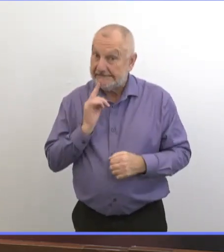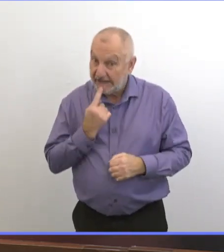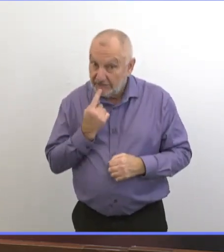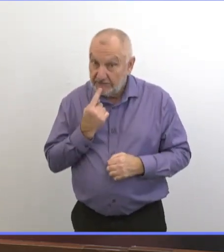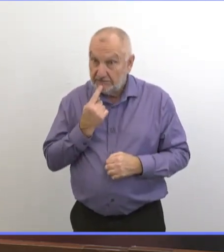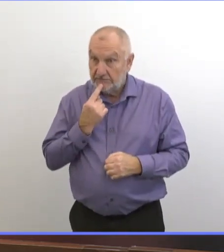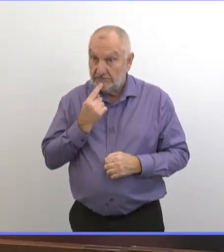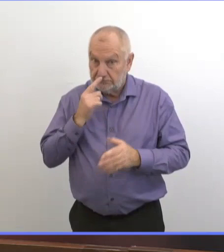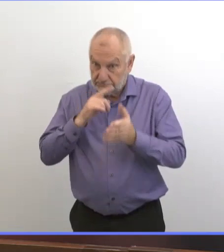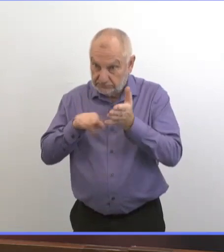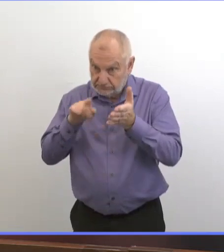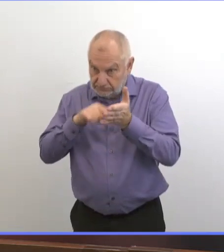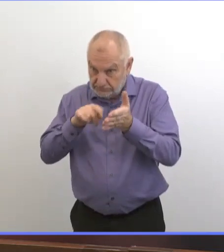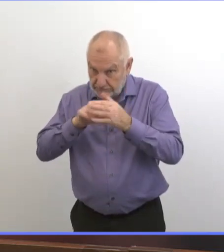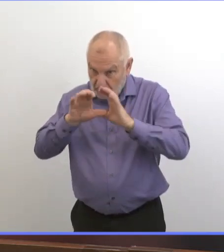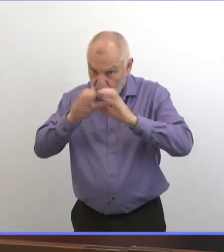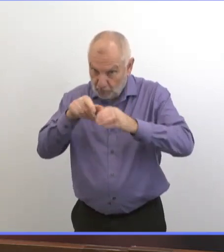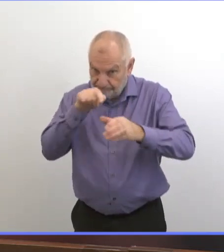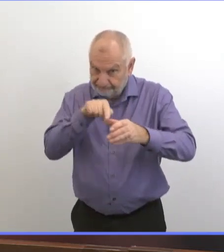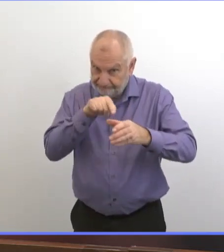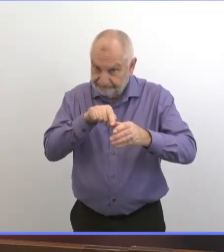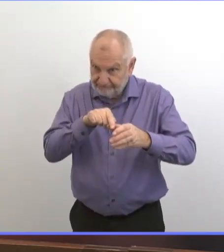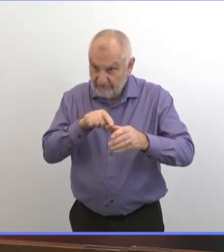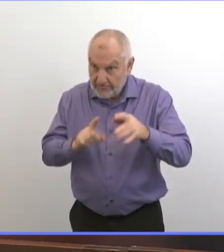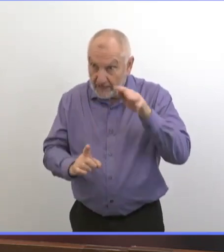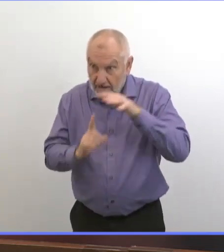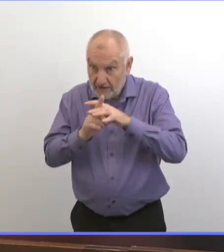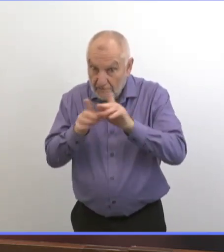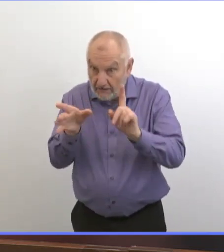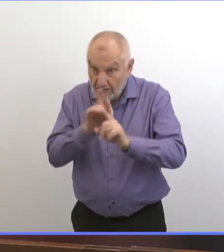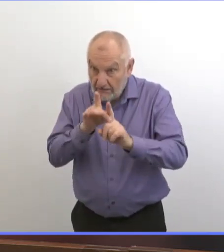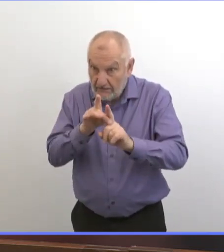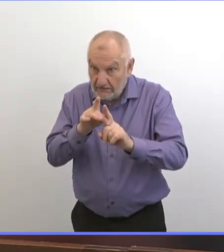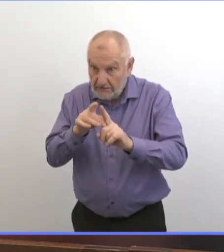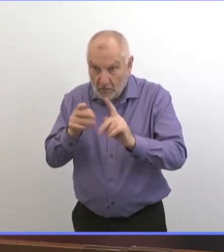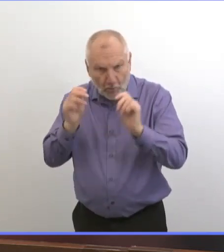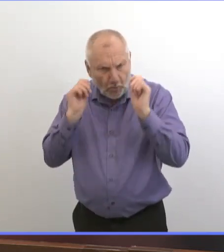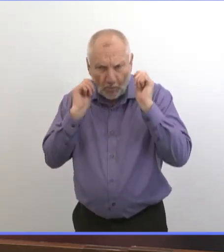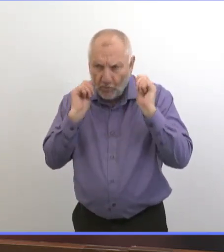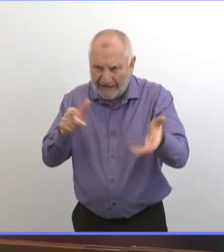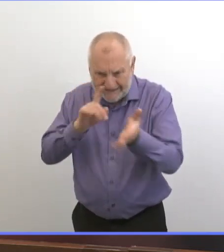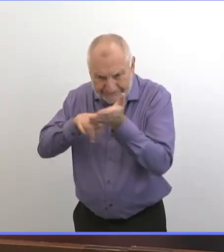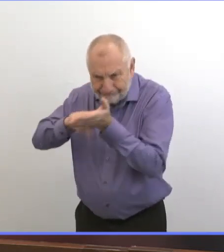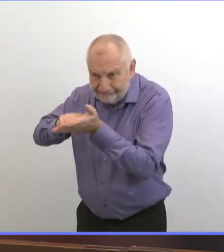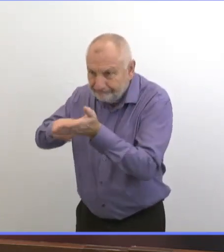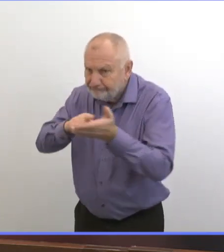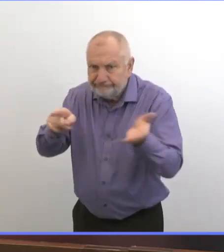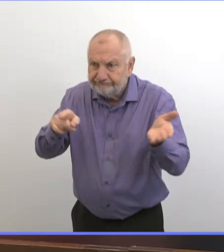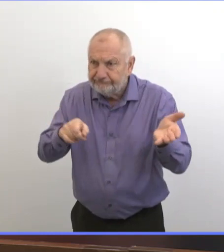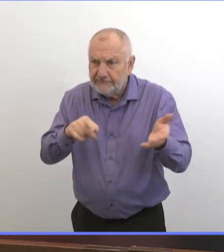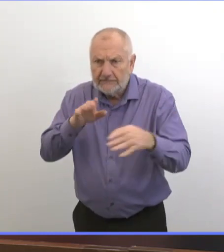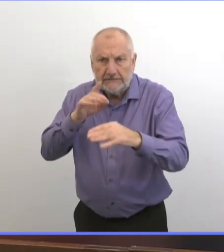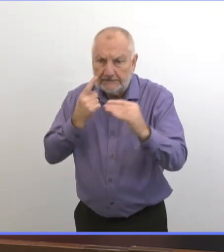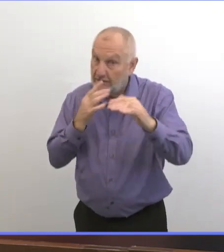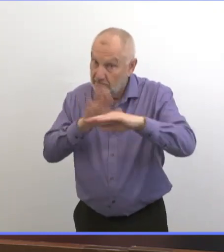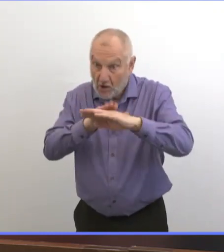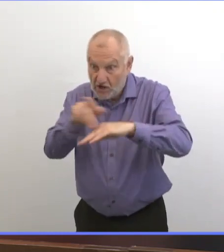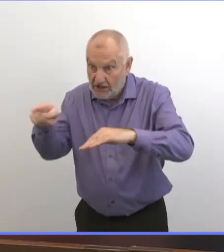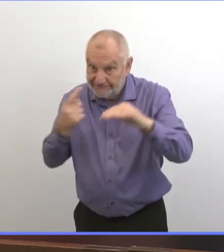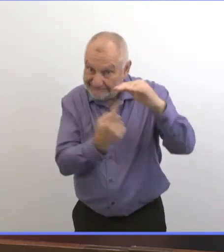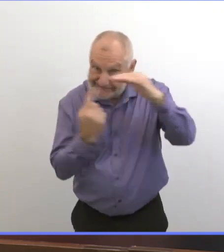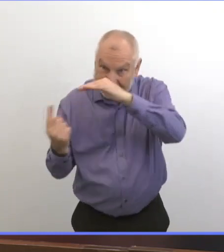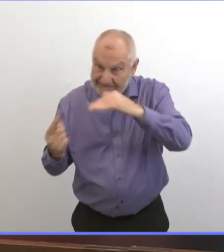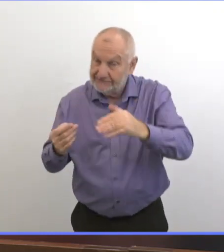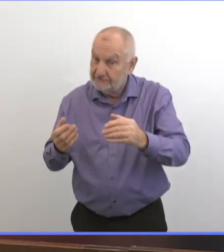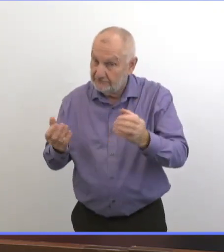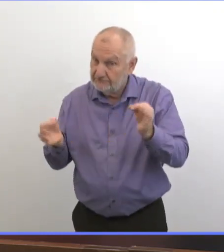enquêtes de cas très très bonnes avec des auto-isolement très importants. Donc